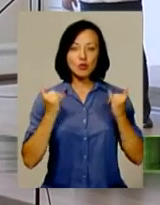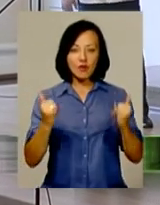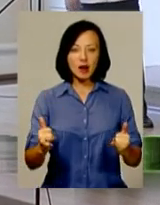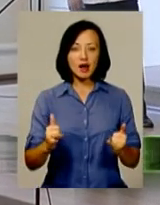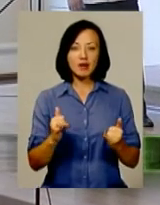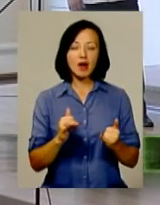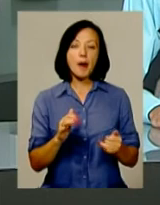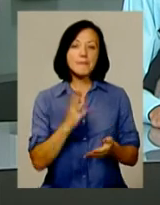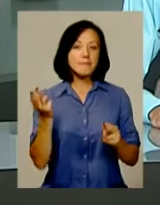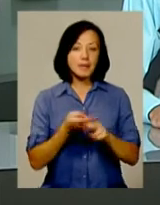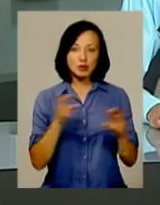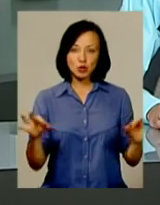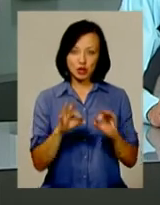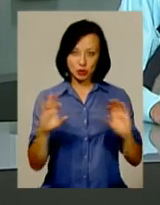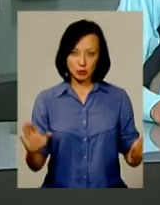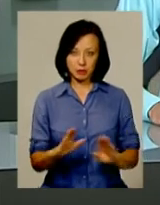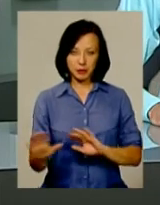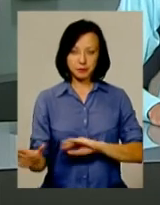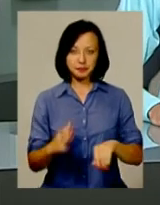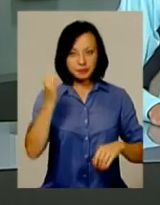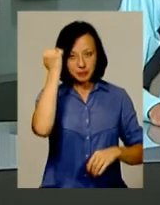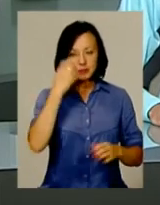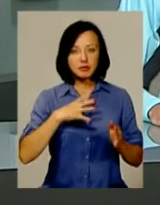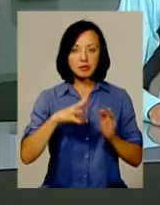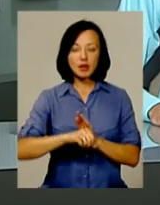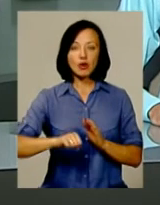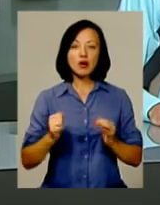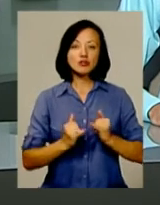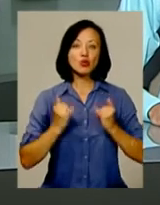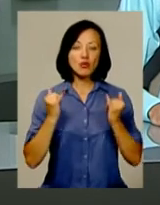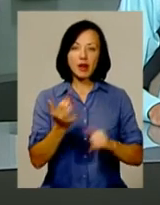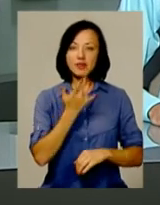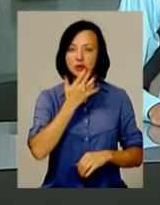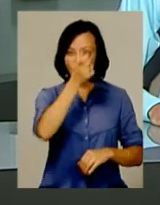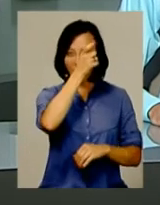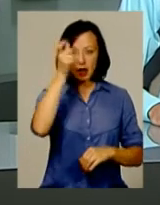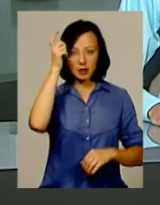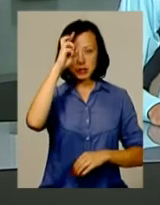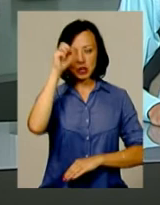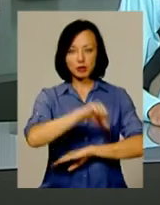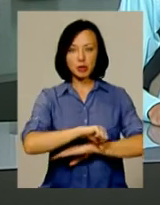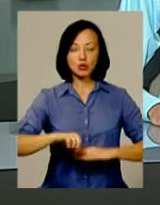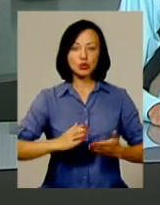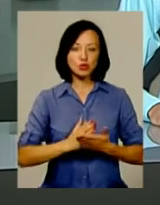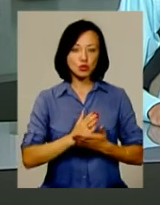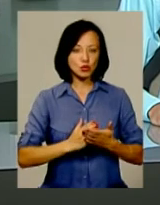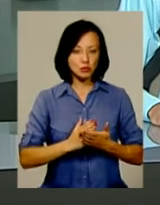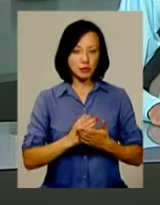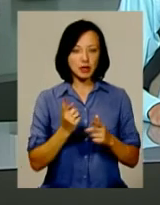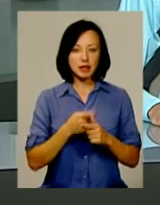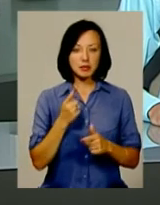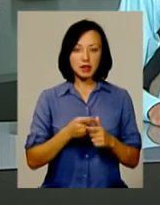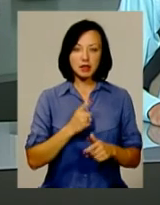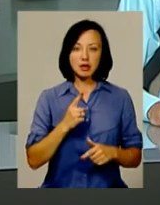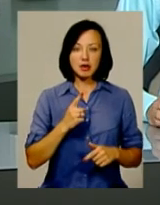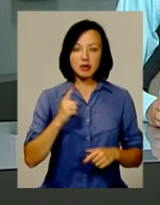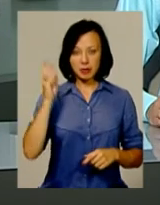співу. Пам'ять загиблих товаришів шанували в Національній академії Державної прикордонної служби імені Богдана